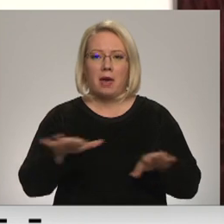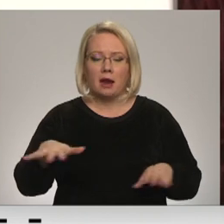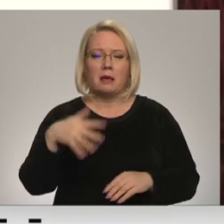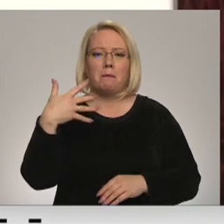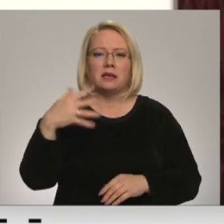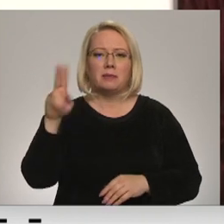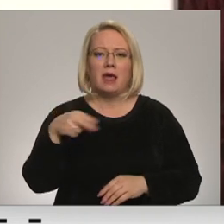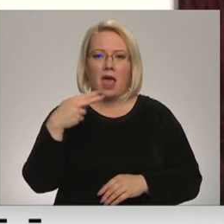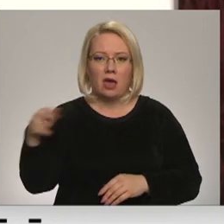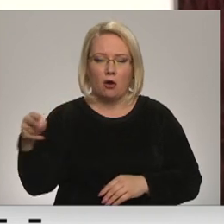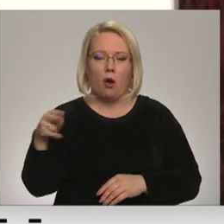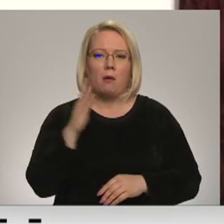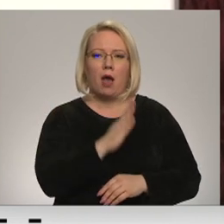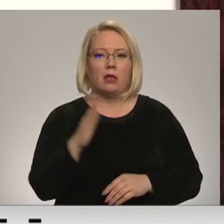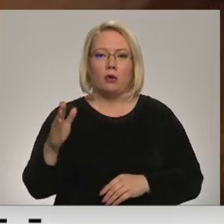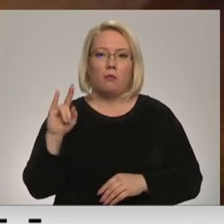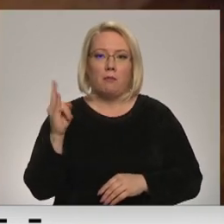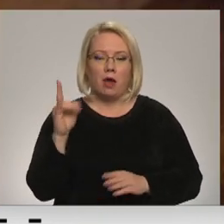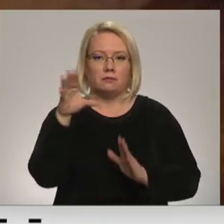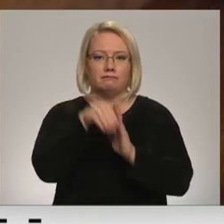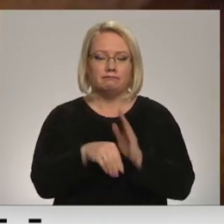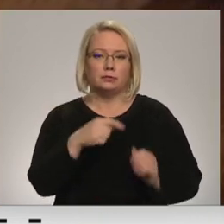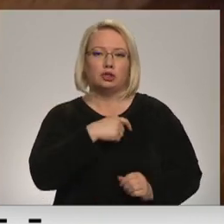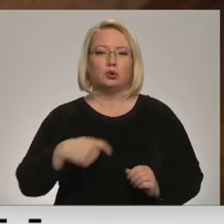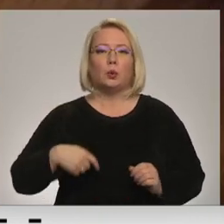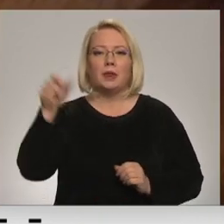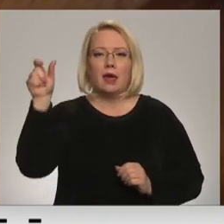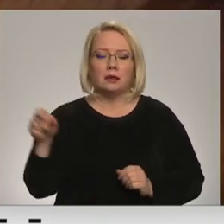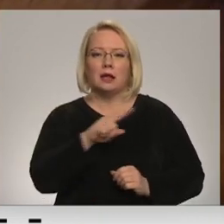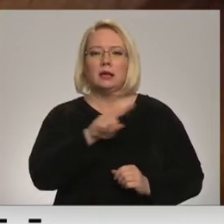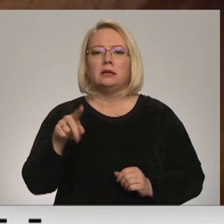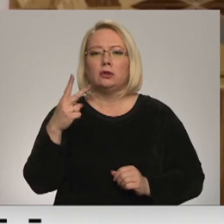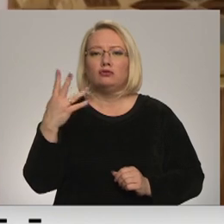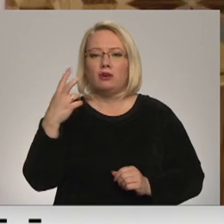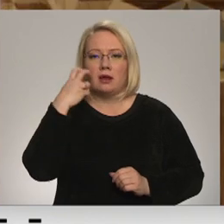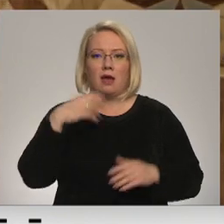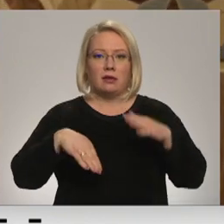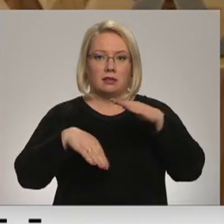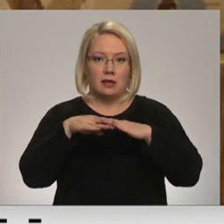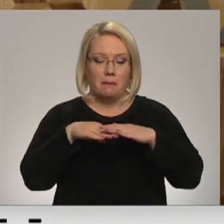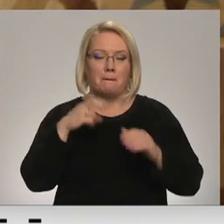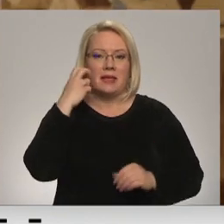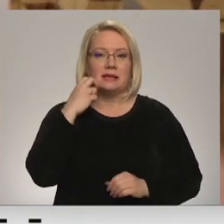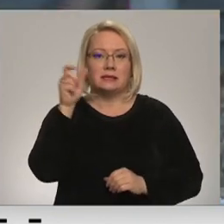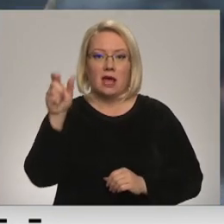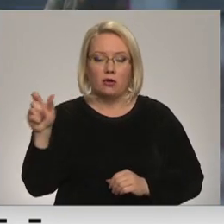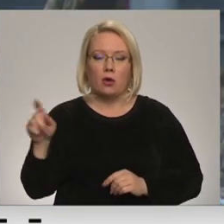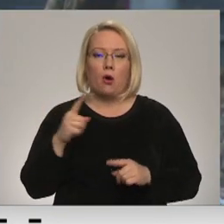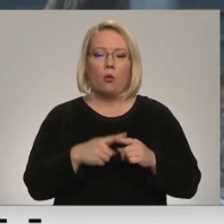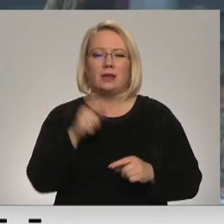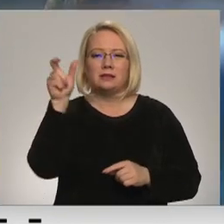mēnesī par katru bērnu, ieskaitot studentus līdz 24 gadu vecumam. Bet senioriem personām ar